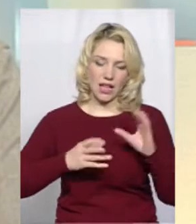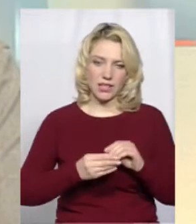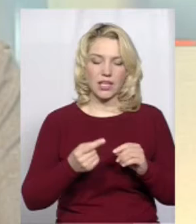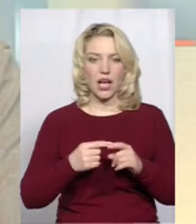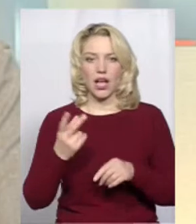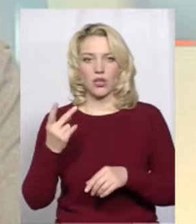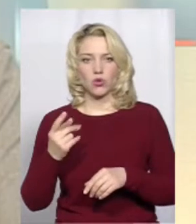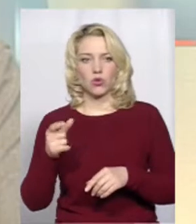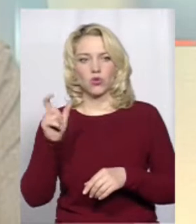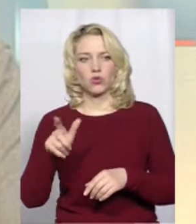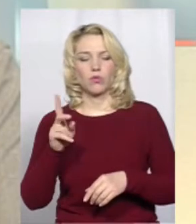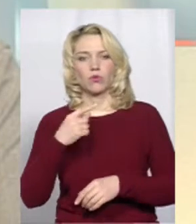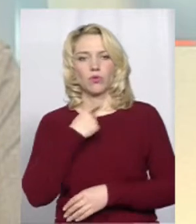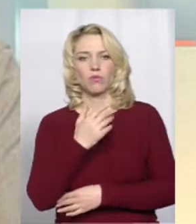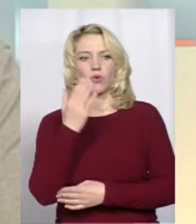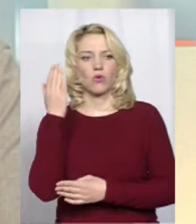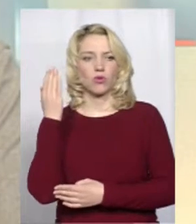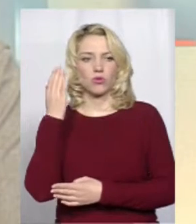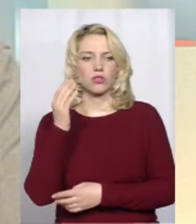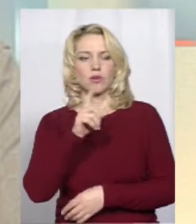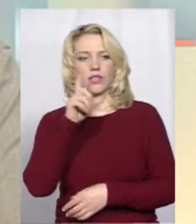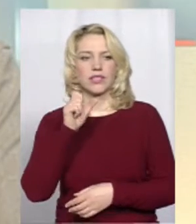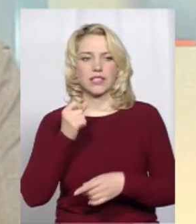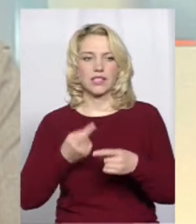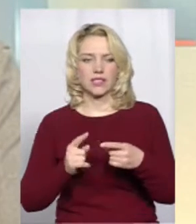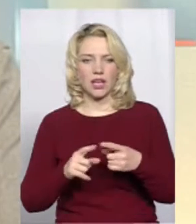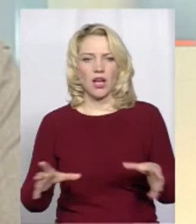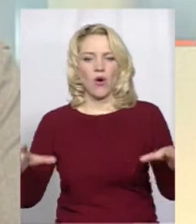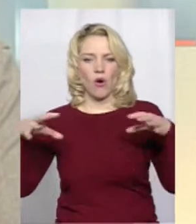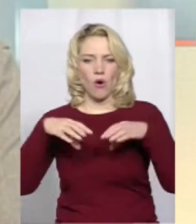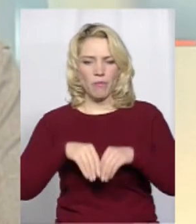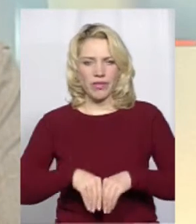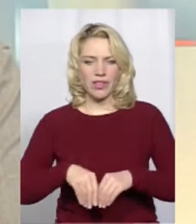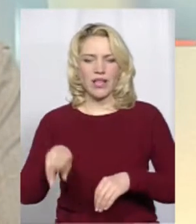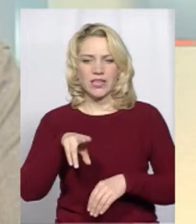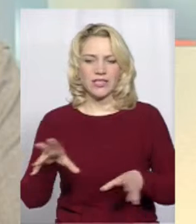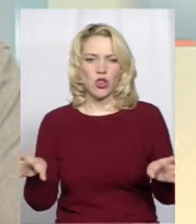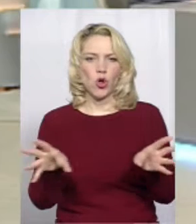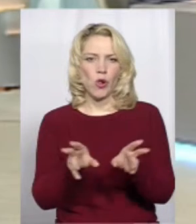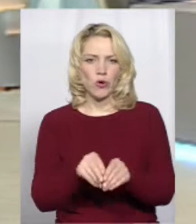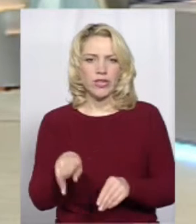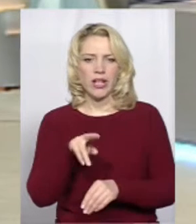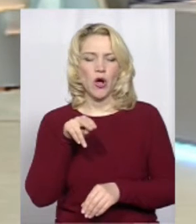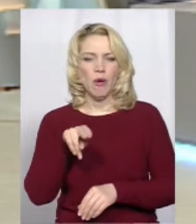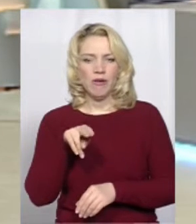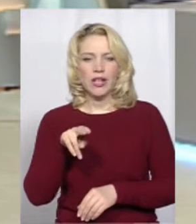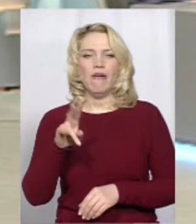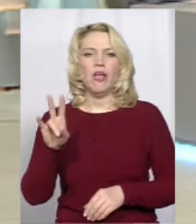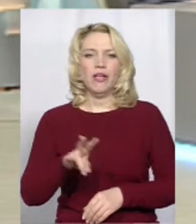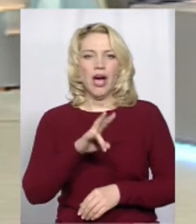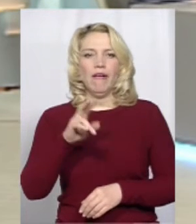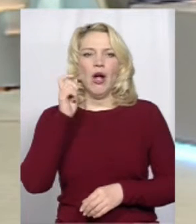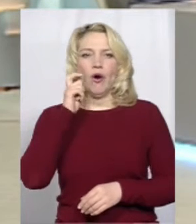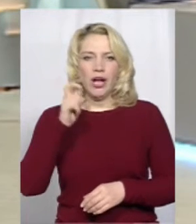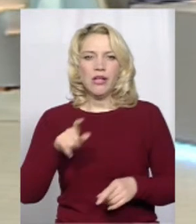список – це особи, які проголосували саме за це об'єднання, за долучення до Православної церкви України.